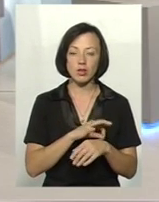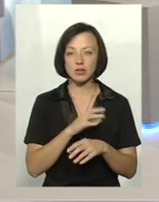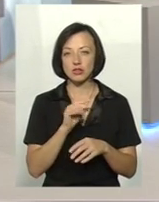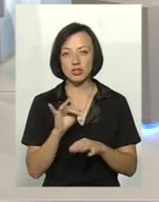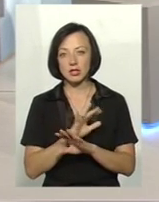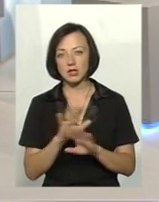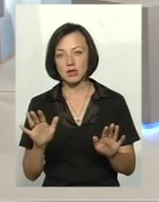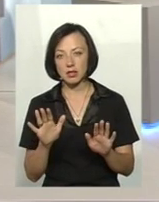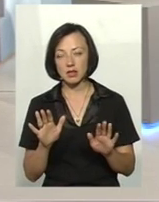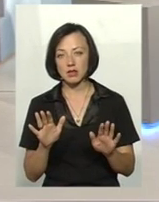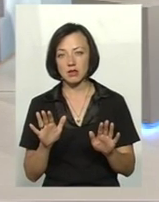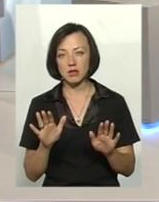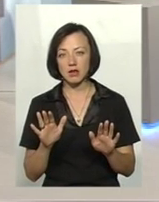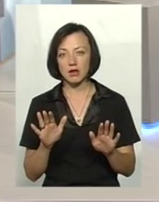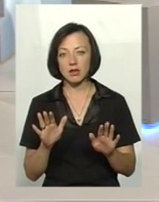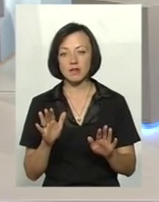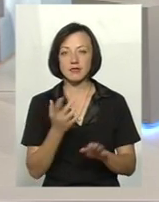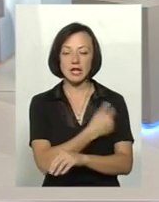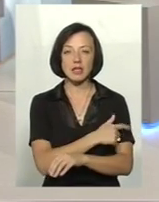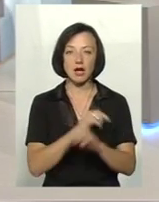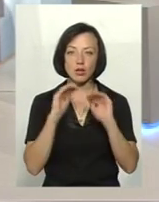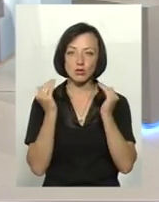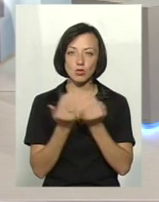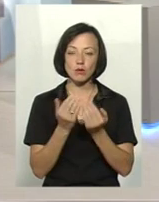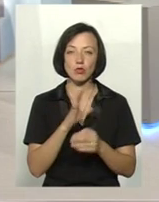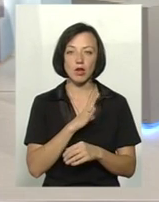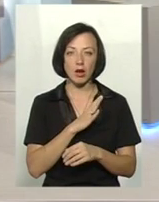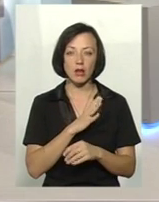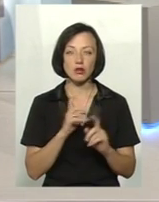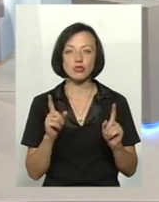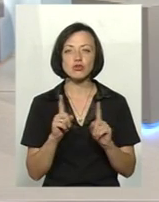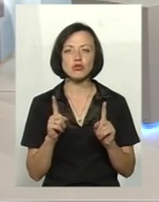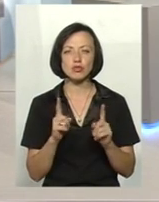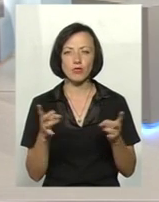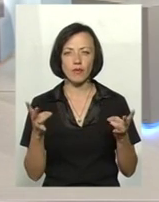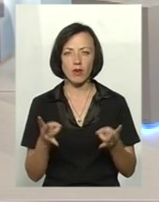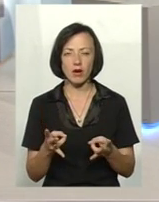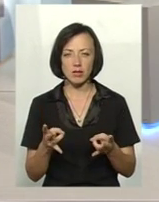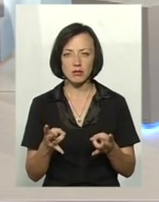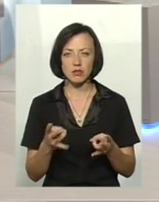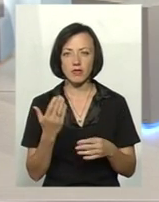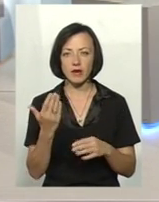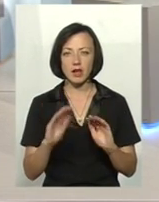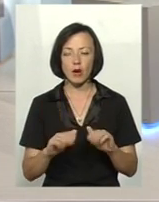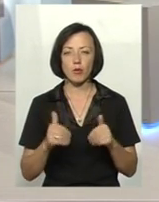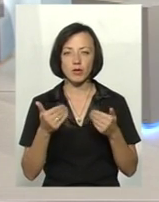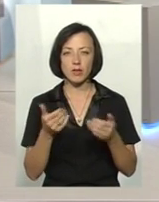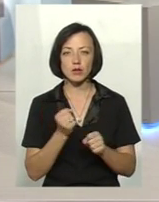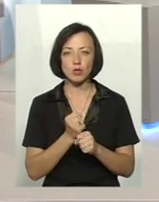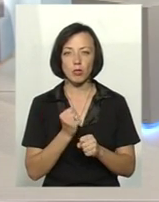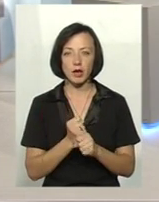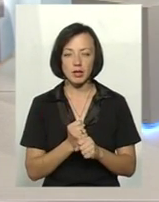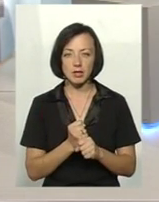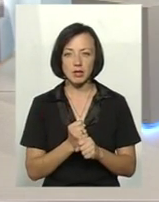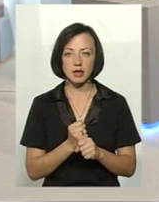знаємо, була вона в тій санітарній зоні, що варто, що би ви рекомендували зробити